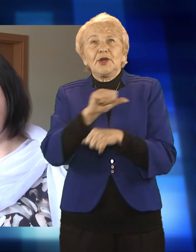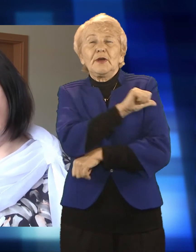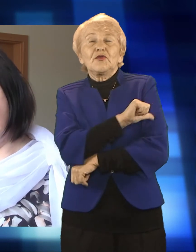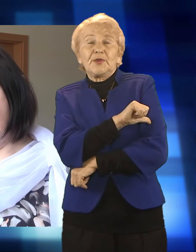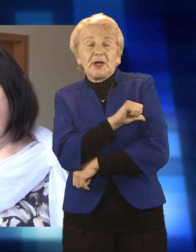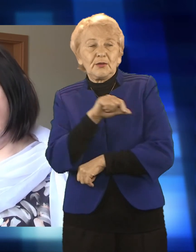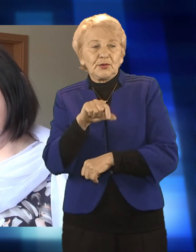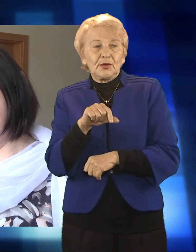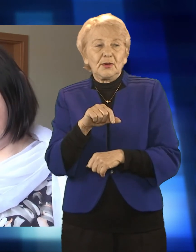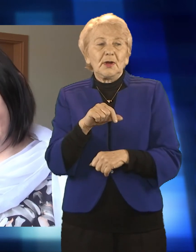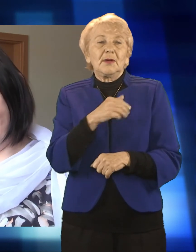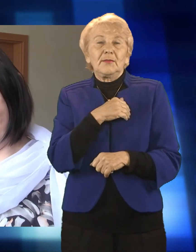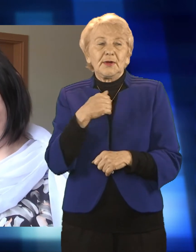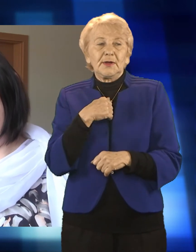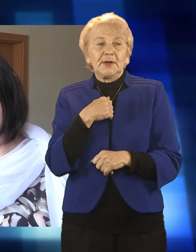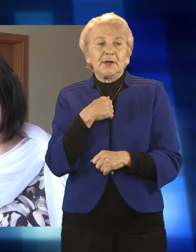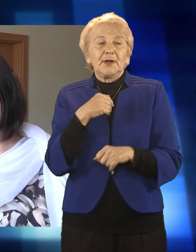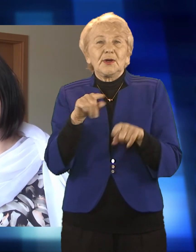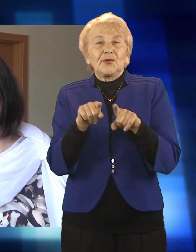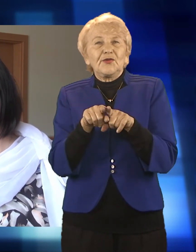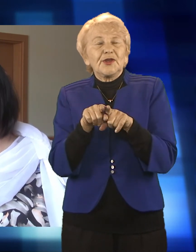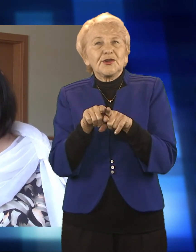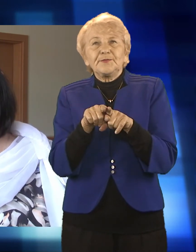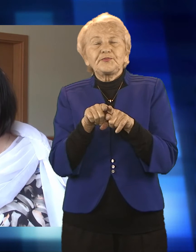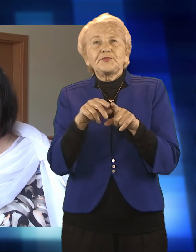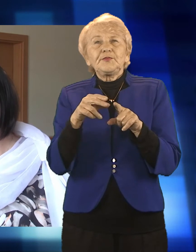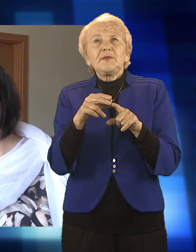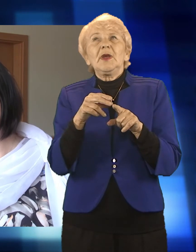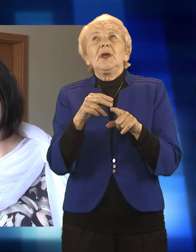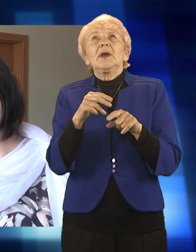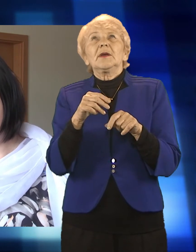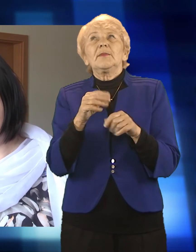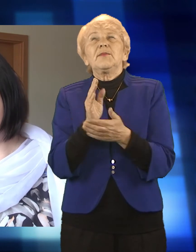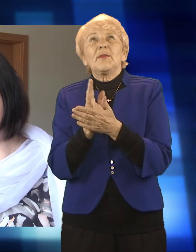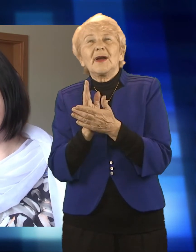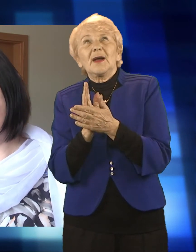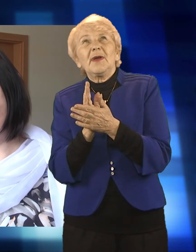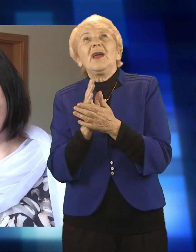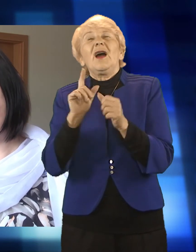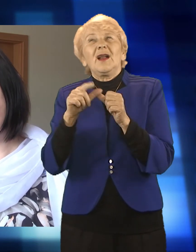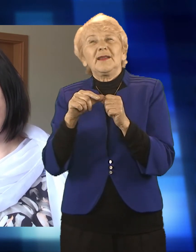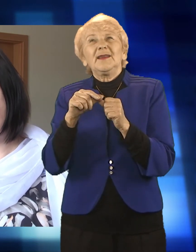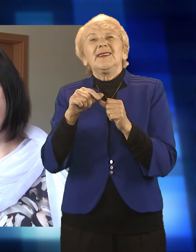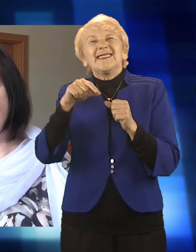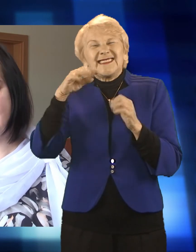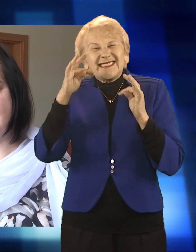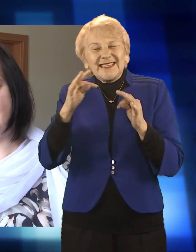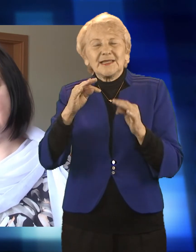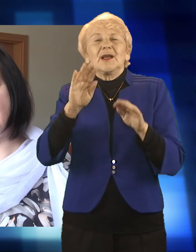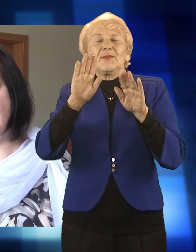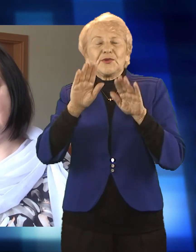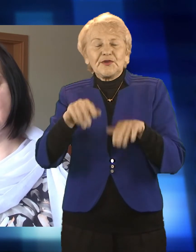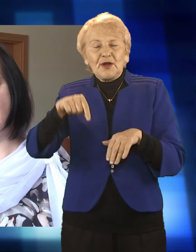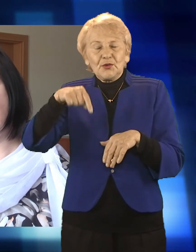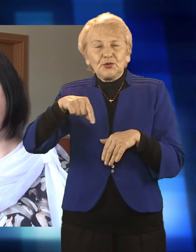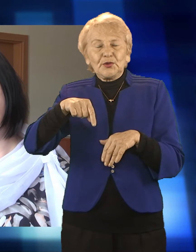zostało pielęgniarek nas dwie. Podobna sytuacja jest też z lekarzami. Lekarz tak naprawdę, którzy